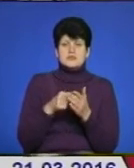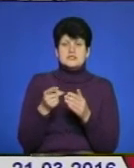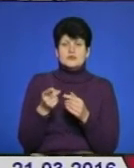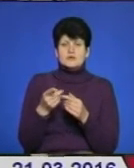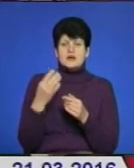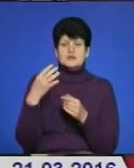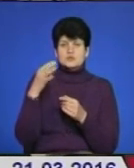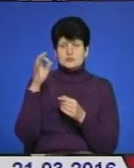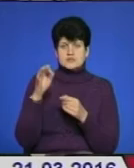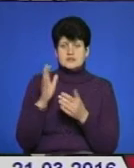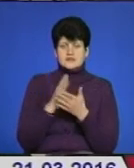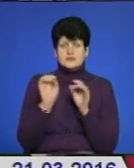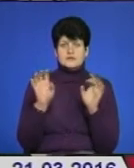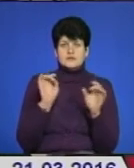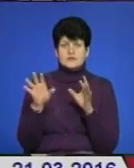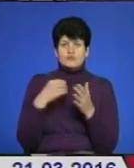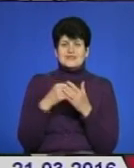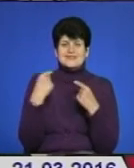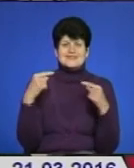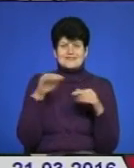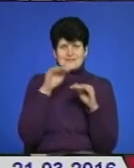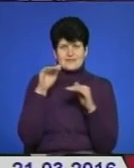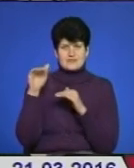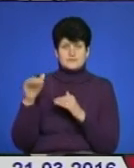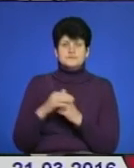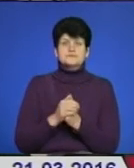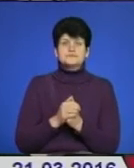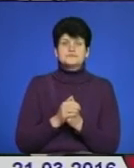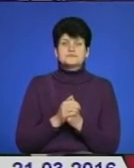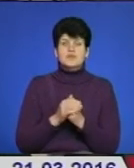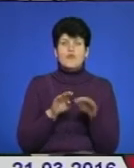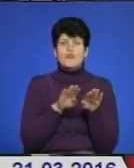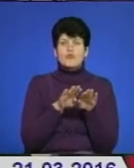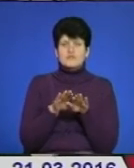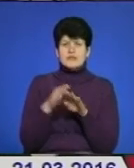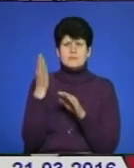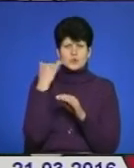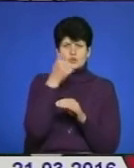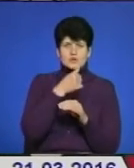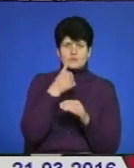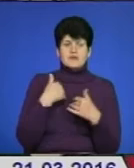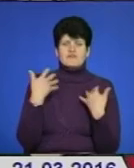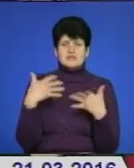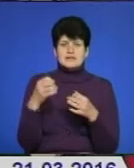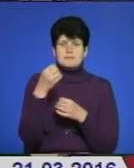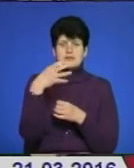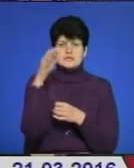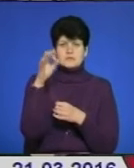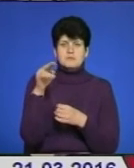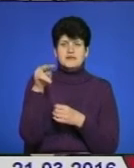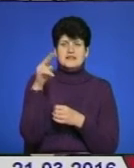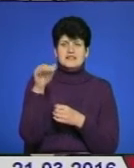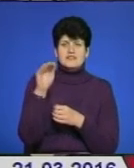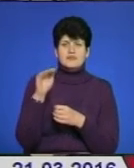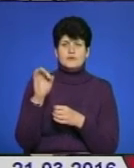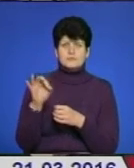40% йде по бюджетах різних рівнів. По порівнянні до попередніх років, ми втратили 15% ПДФО, а